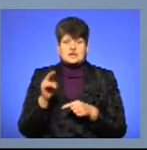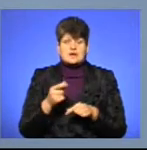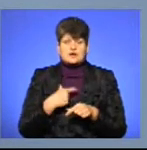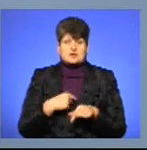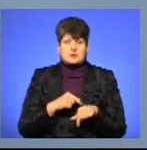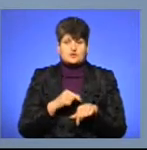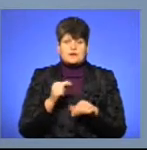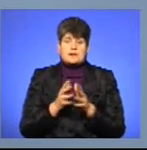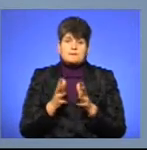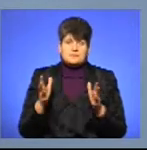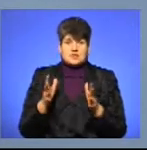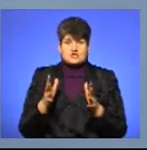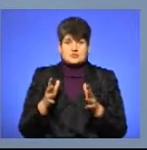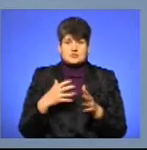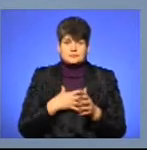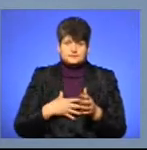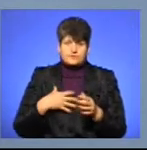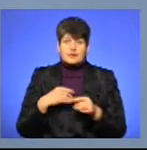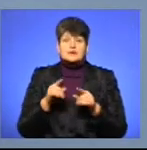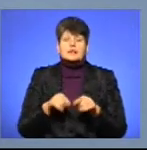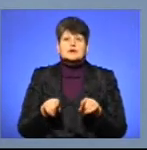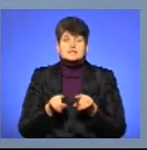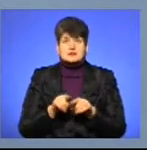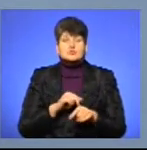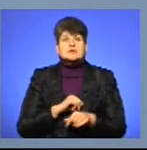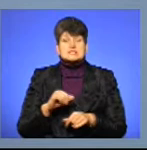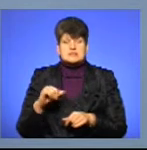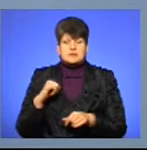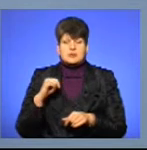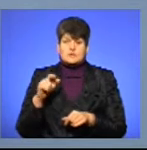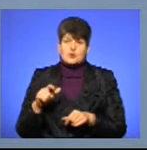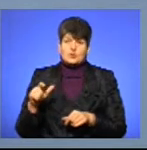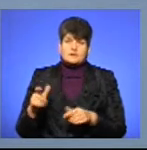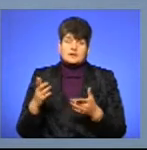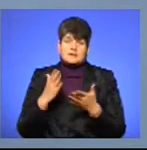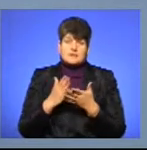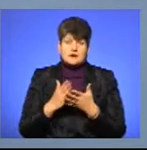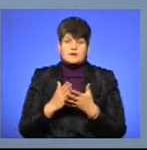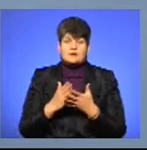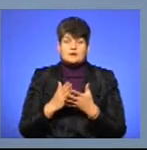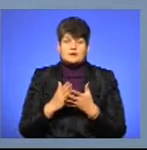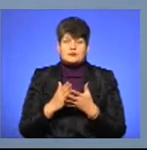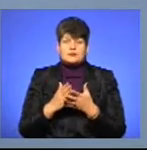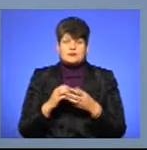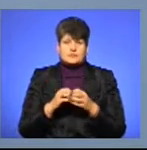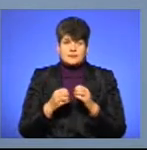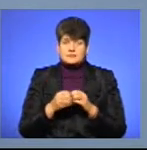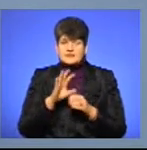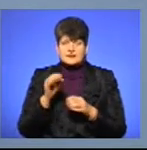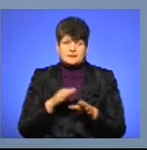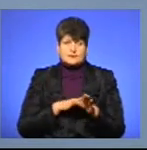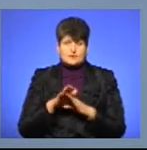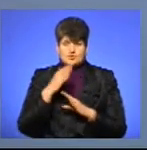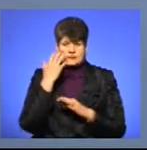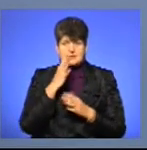почувала більш значущою. І так само ж і самим людям, які мають певні вади, не всі ж тотально сліпі. Є